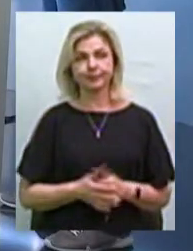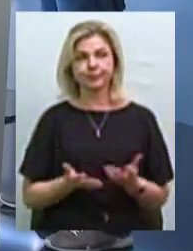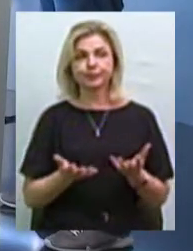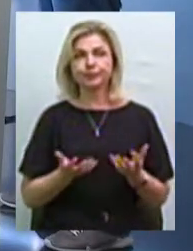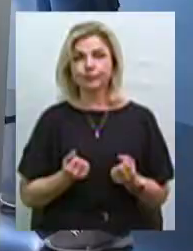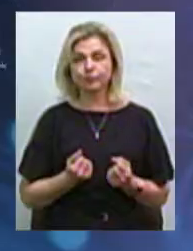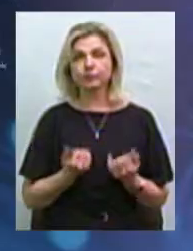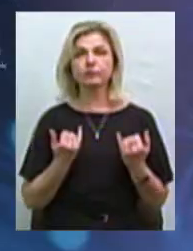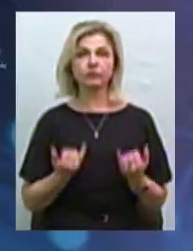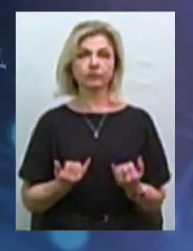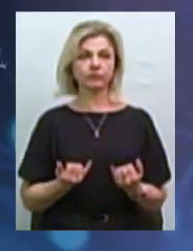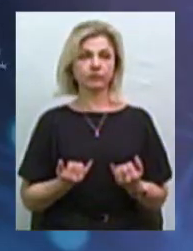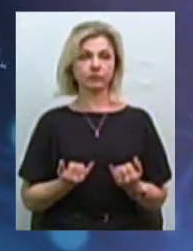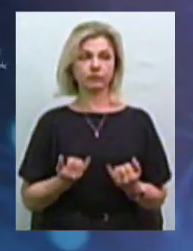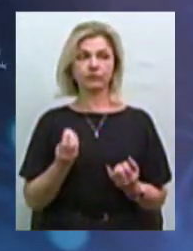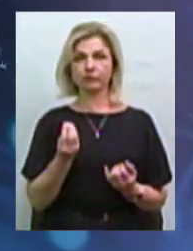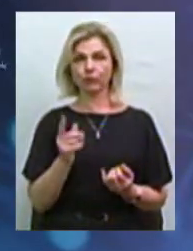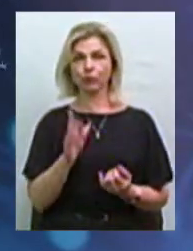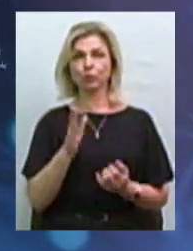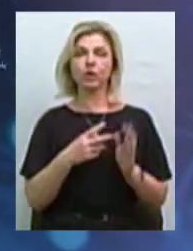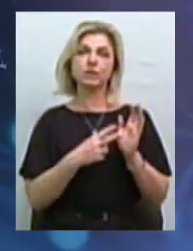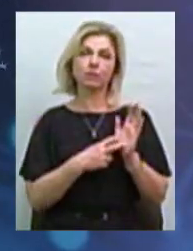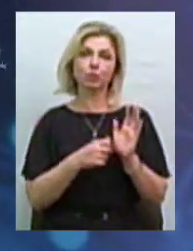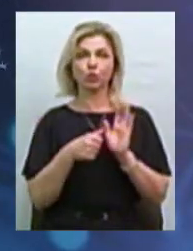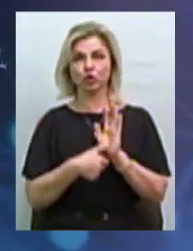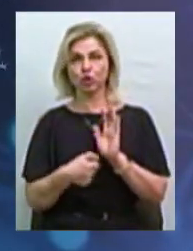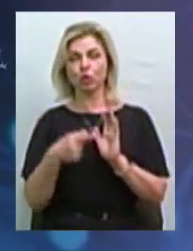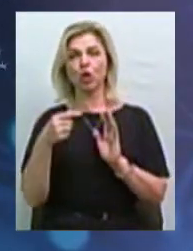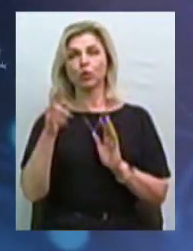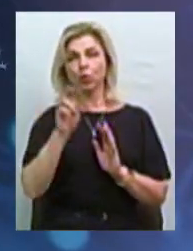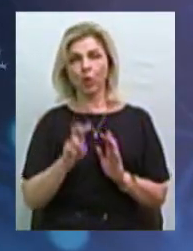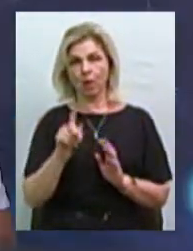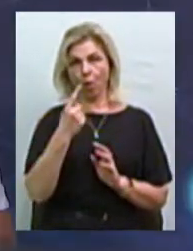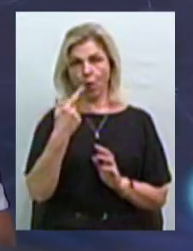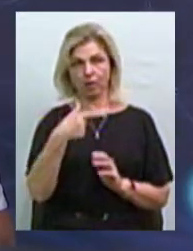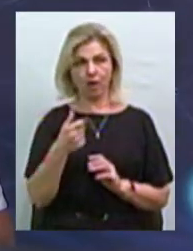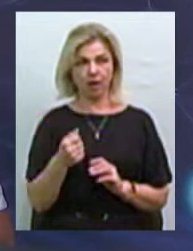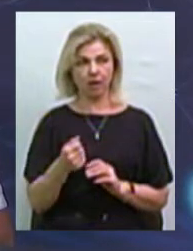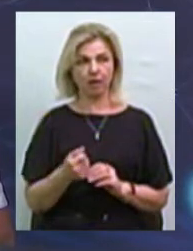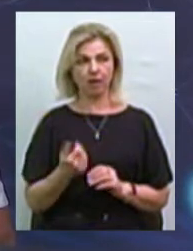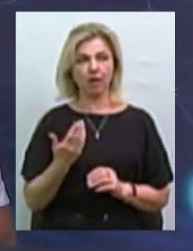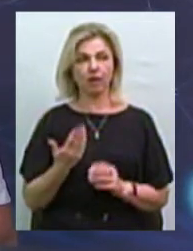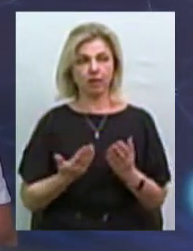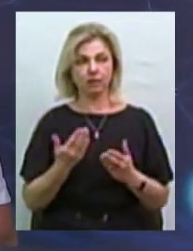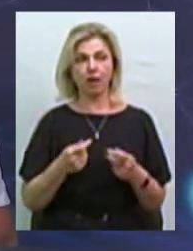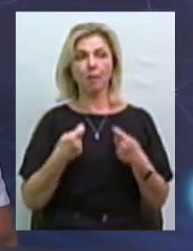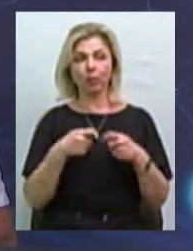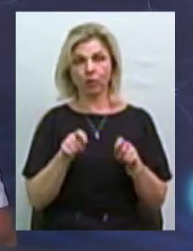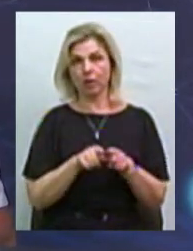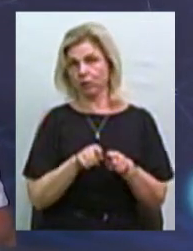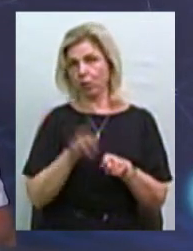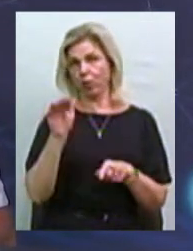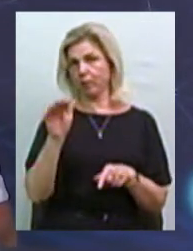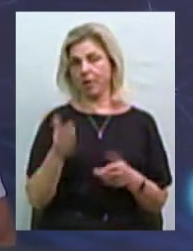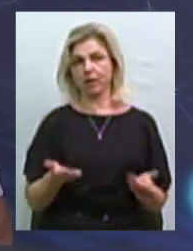Получив, сьогодні вже прицінили, що буде 700-600 доларів за один гектар. От він получив, значить... Якщо ти хату свою продаси, то теж гудбай. Якщо він,